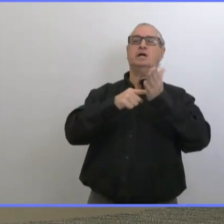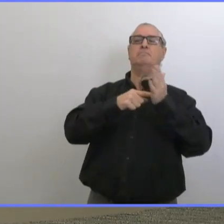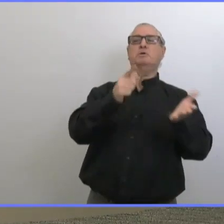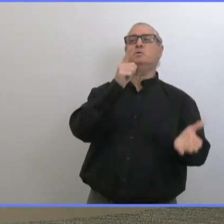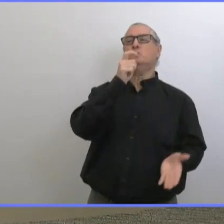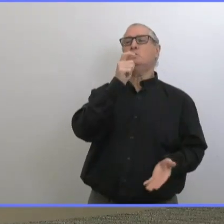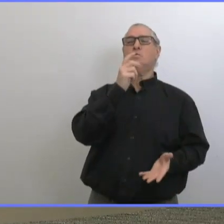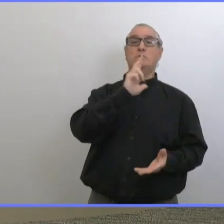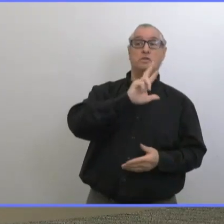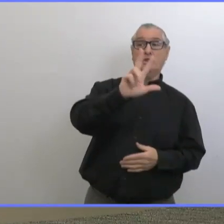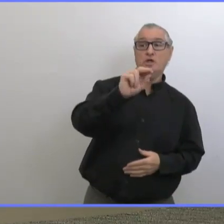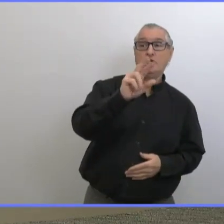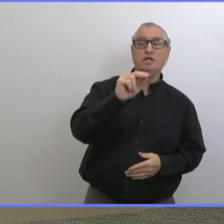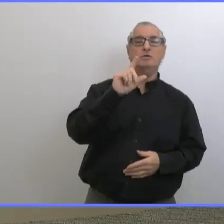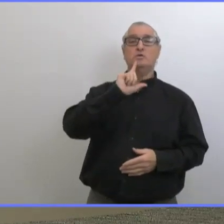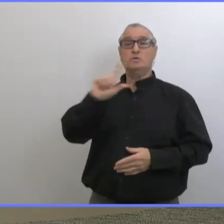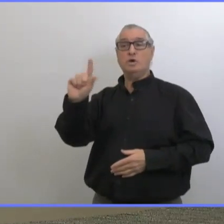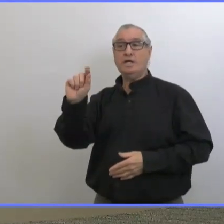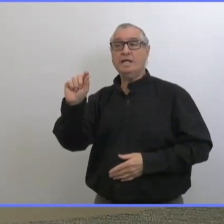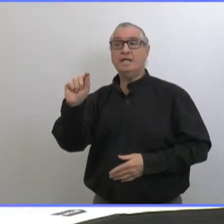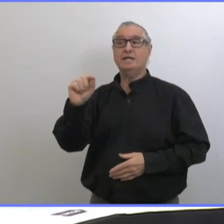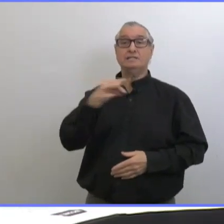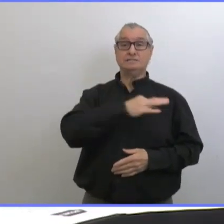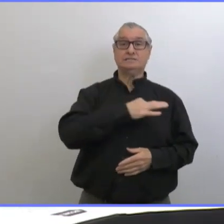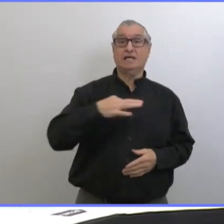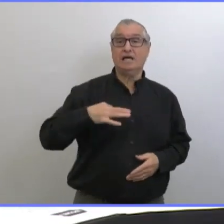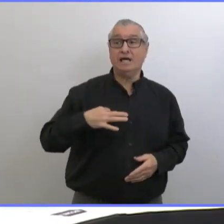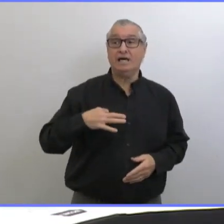la vingtaine ou la trentaine en termes de vaccination.